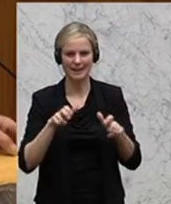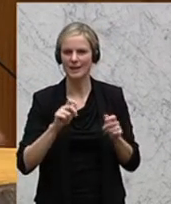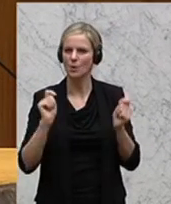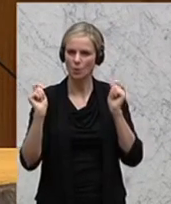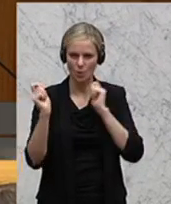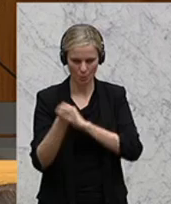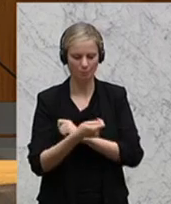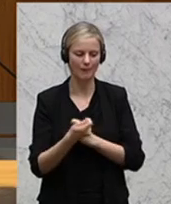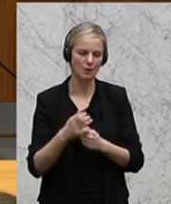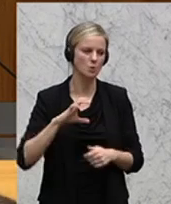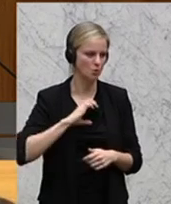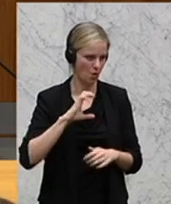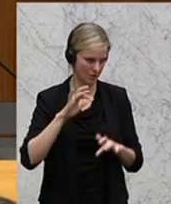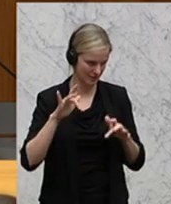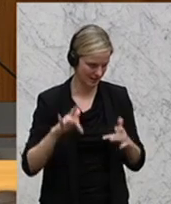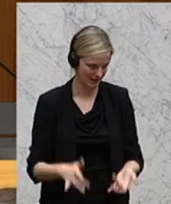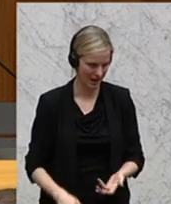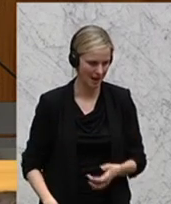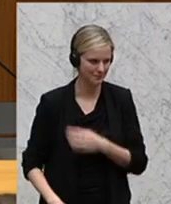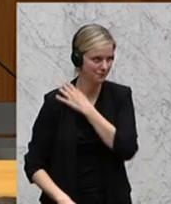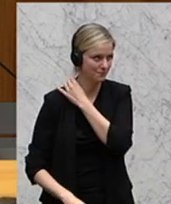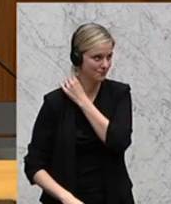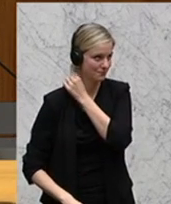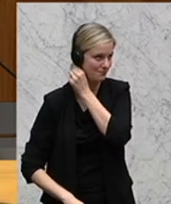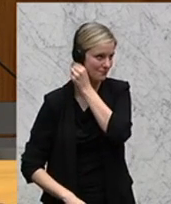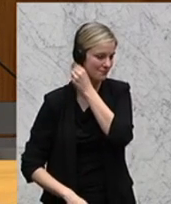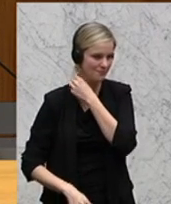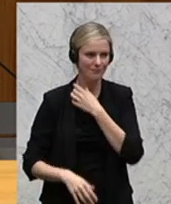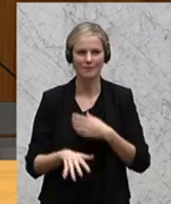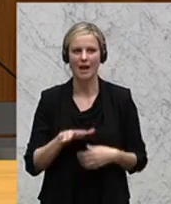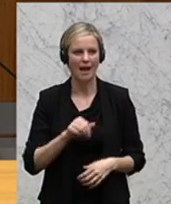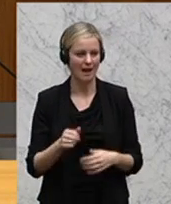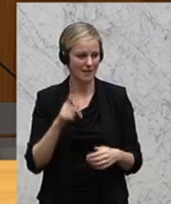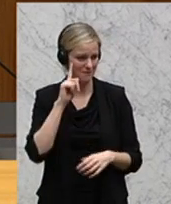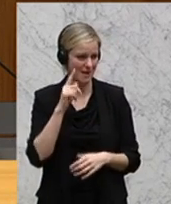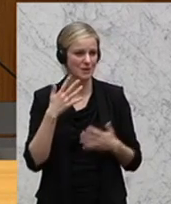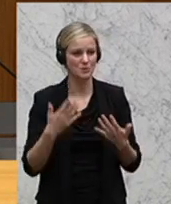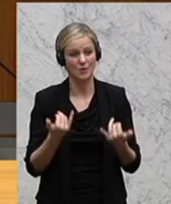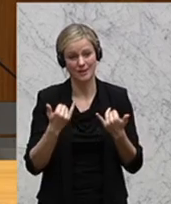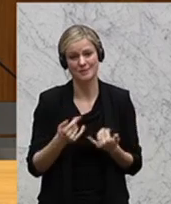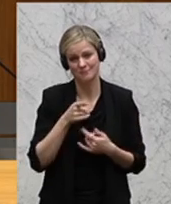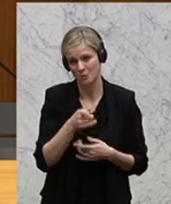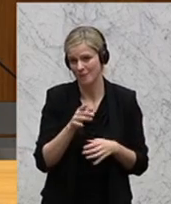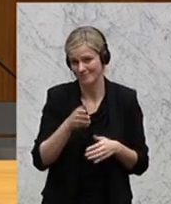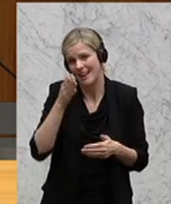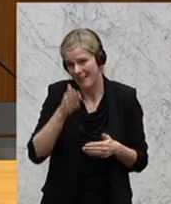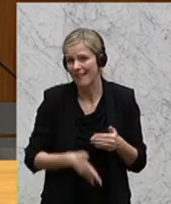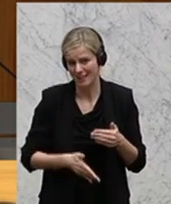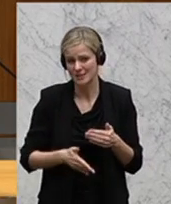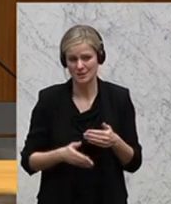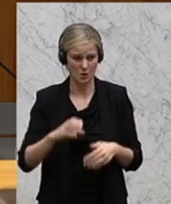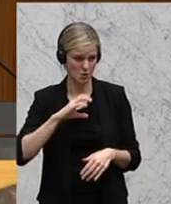Chance und Sie wissen es und wir wissen es alle in diesem Haus, das ist wahrscheinlich Ihre letzte Chance. Und die Qualität eines